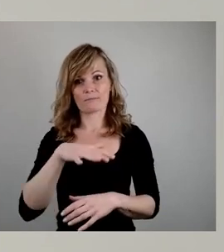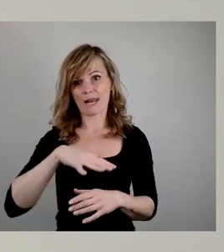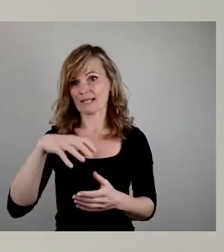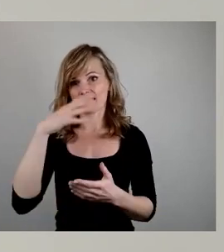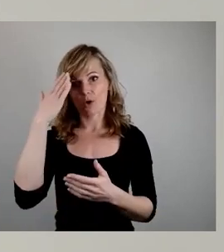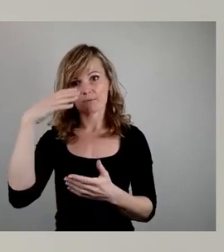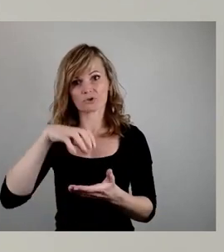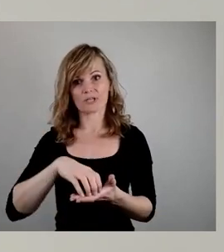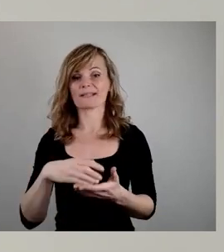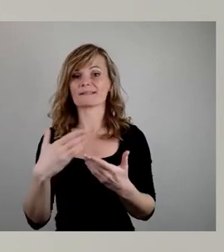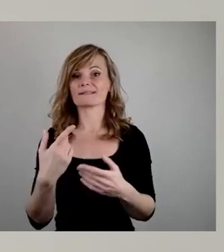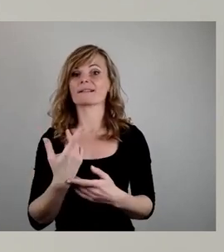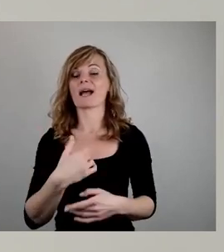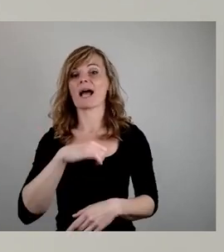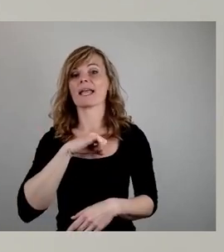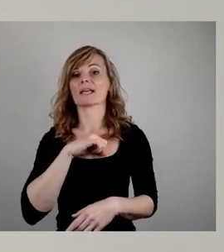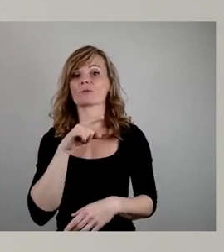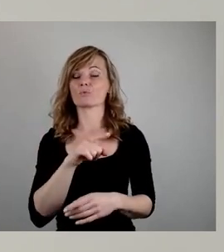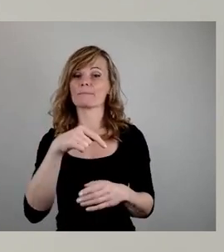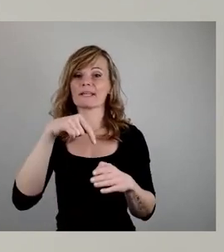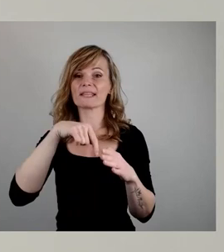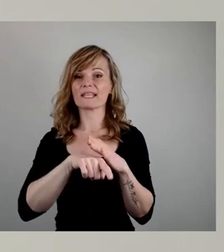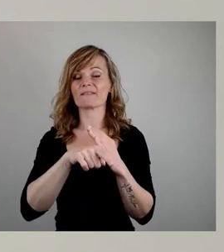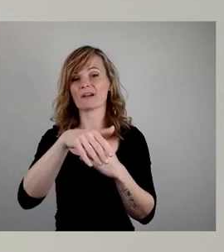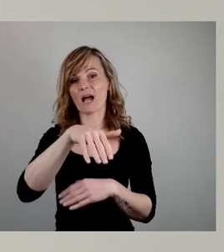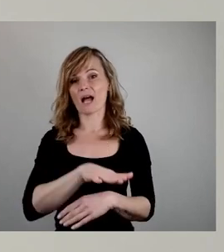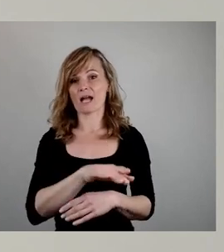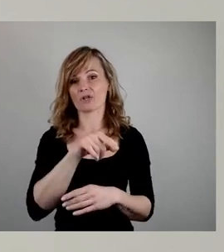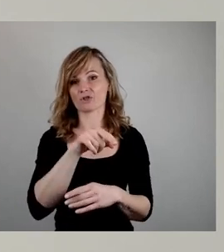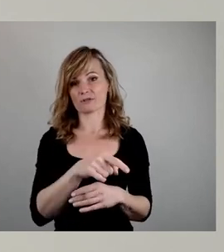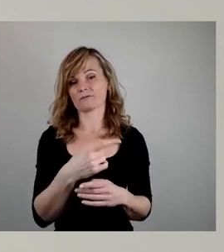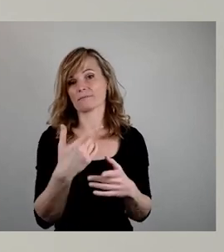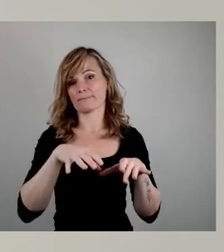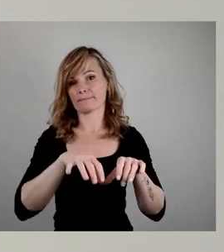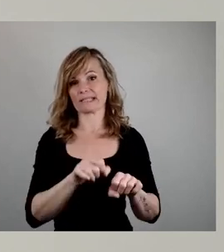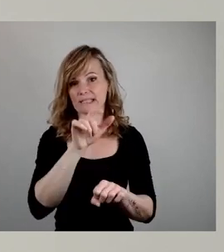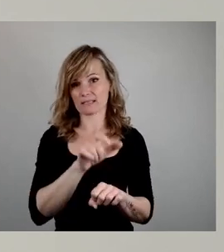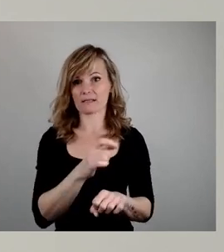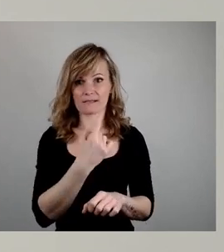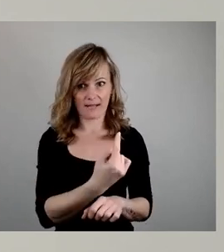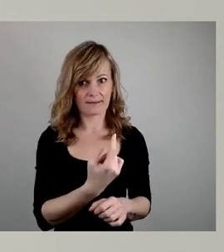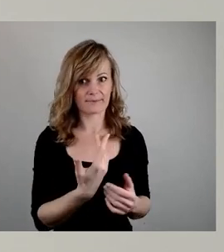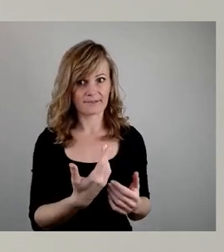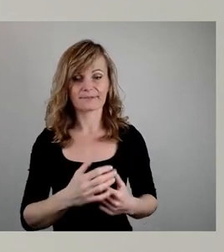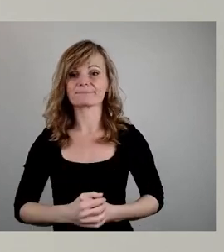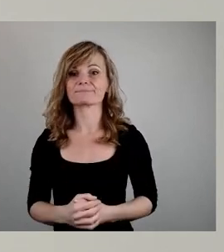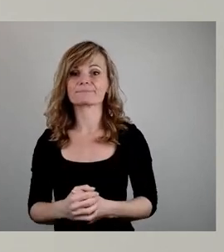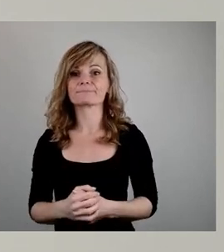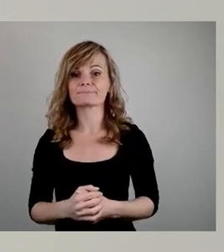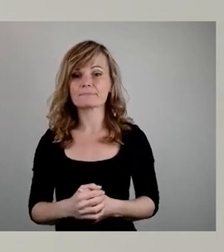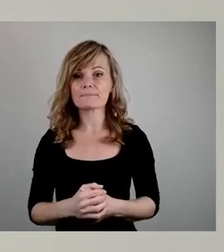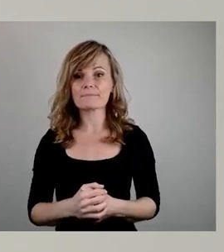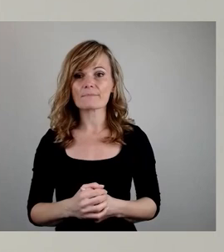Eigentum des Tiefgaragenbetreibers bzw. Besitzers. Deshalb hat sich schon